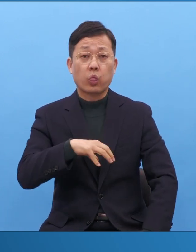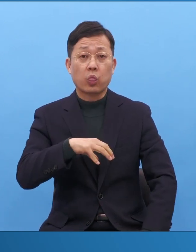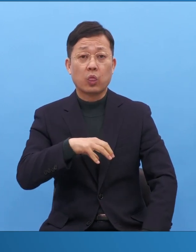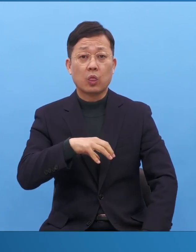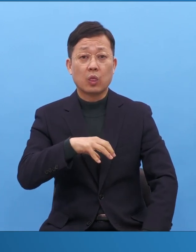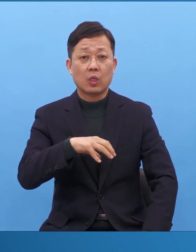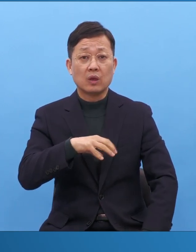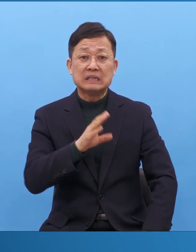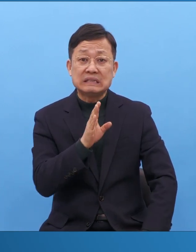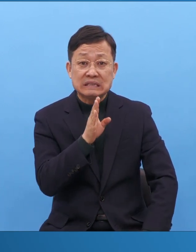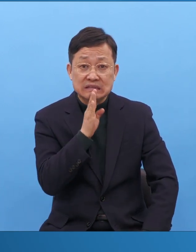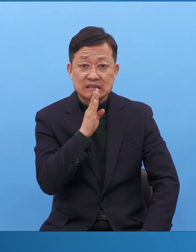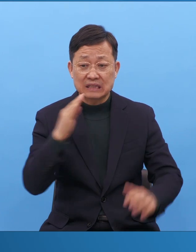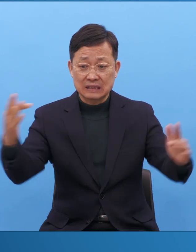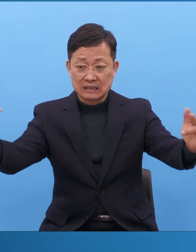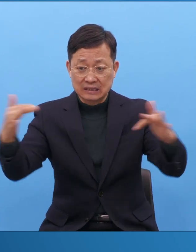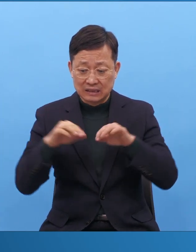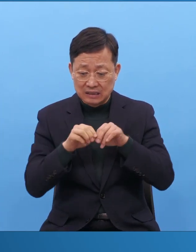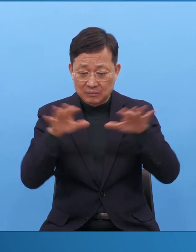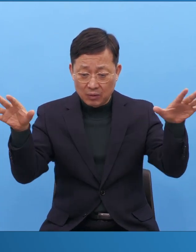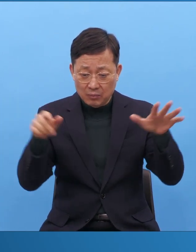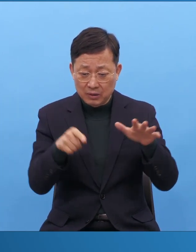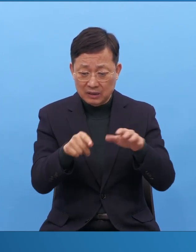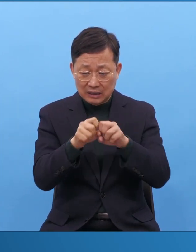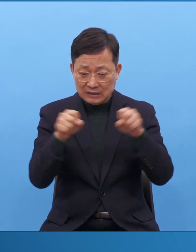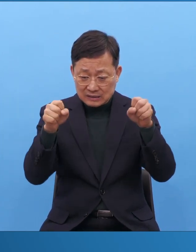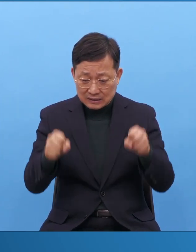진짜 플랫폼을 만들어야 되니까요.